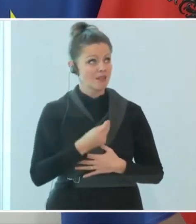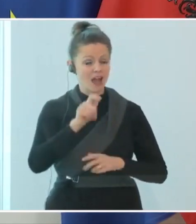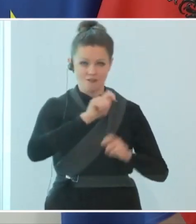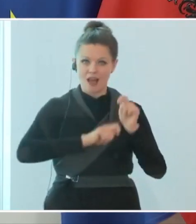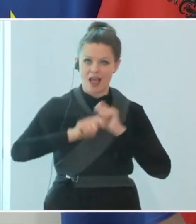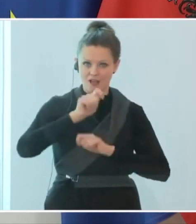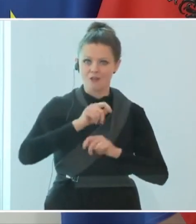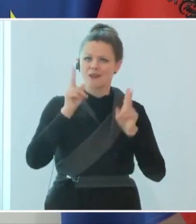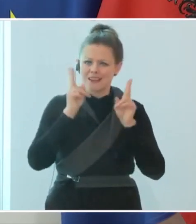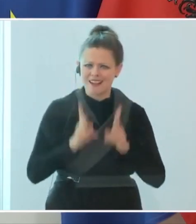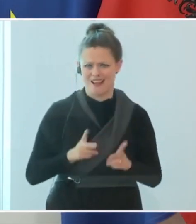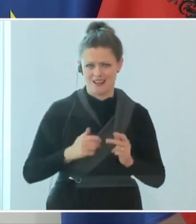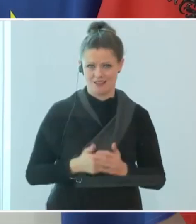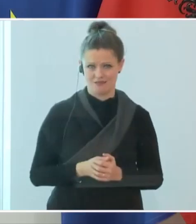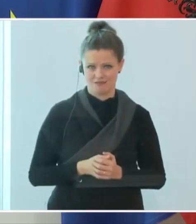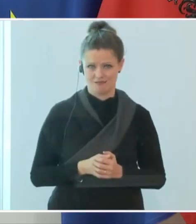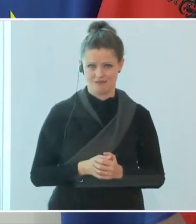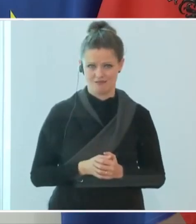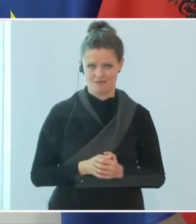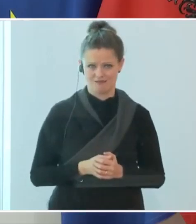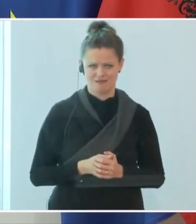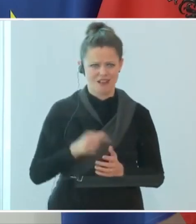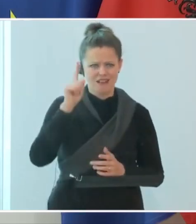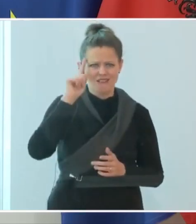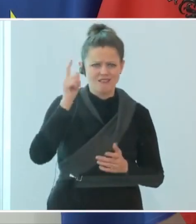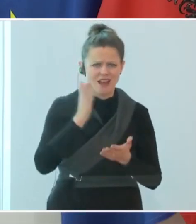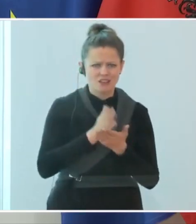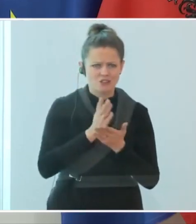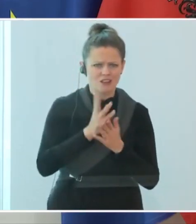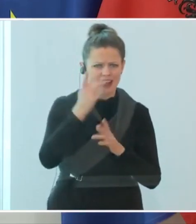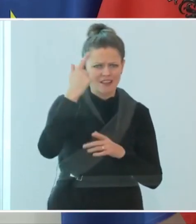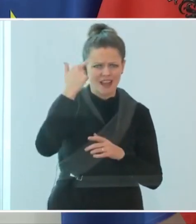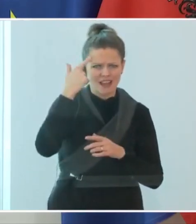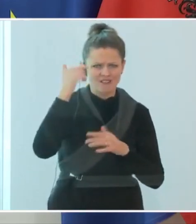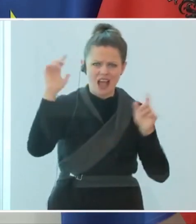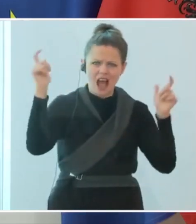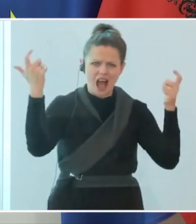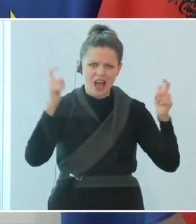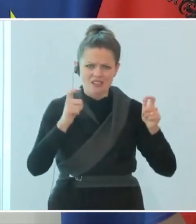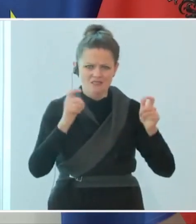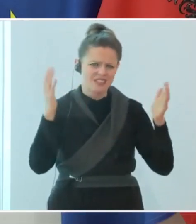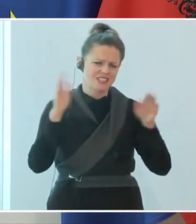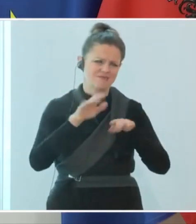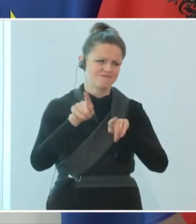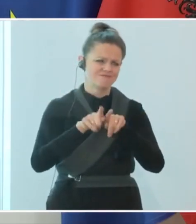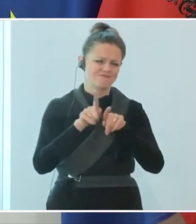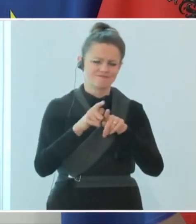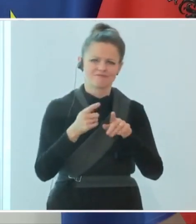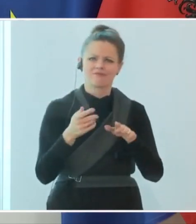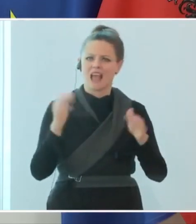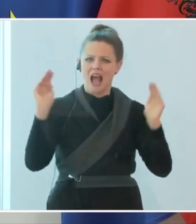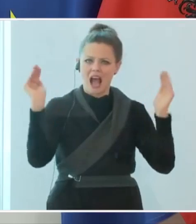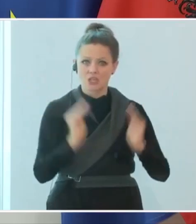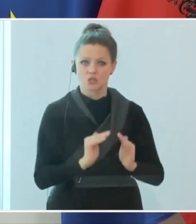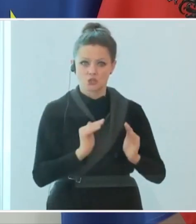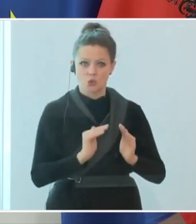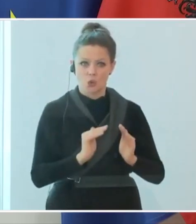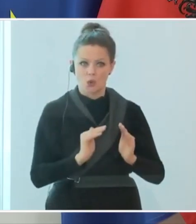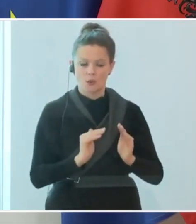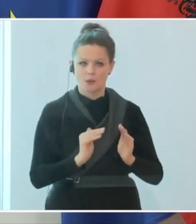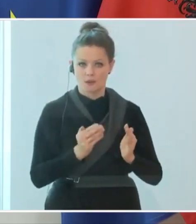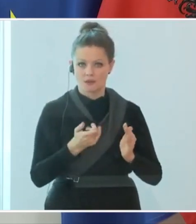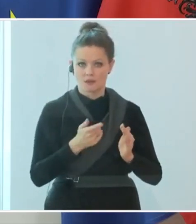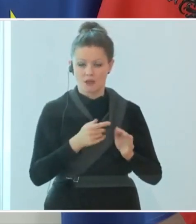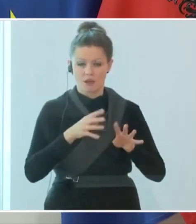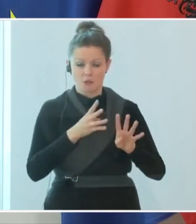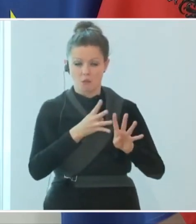das? Weil wir Bilder vermeiden wollen, die wir alle kennen. Wenn es wo zu Aktionen kommt, Menschenansammlungen, die dann auch dazu wieder beitragen